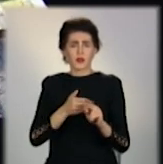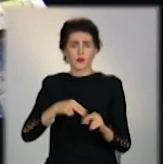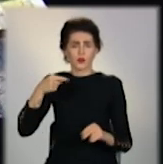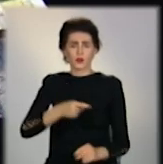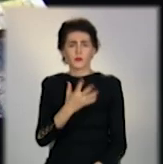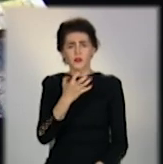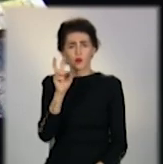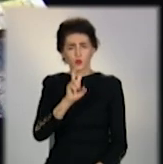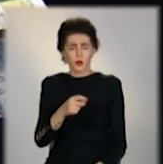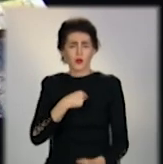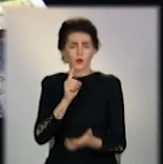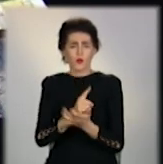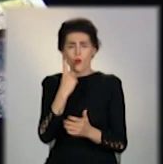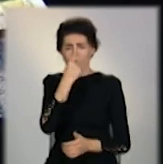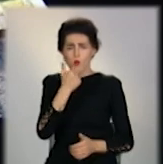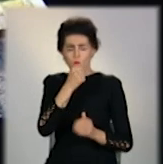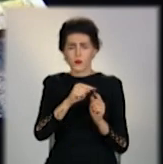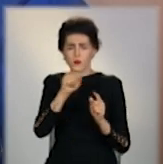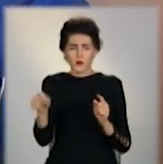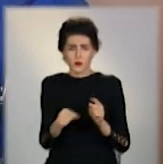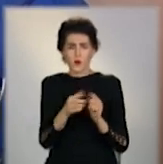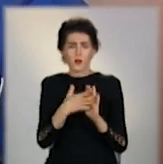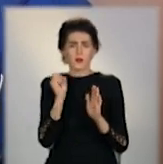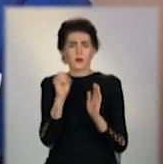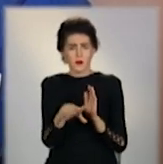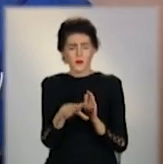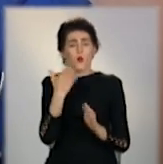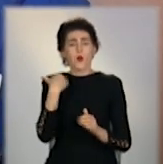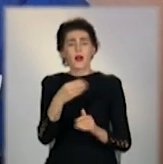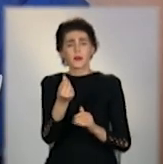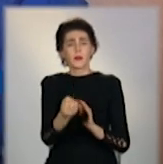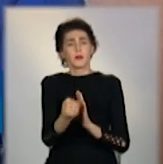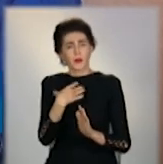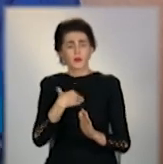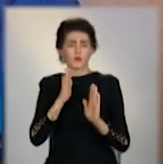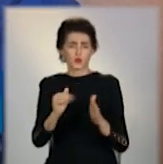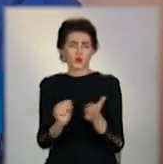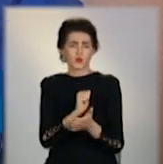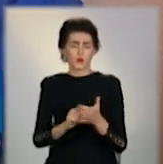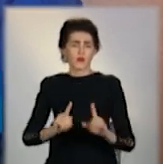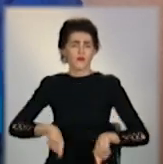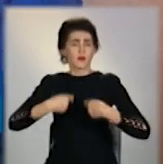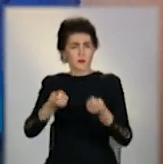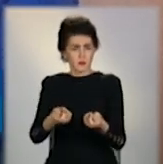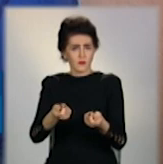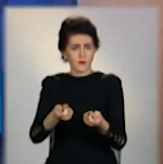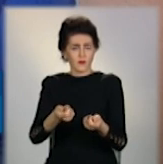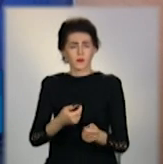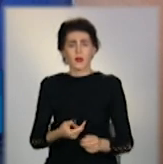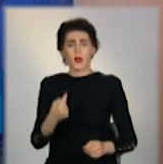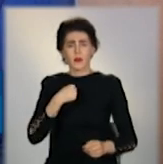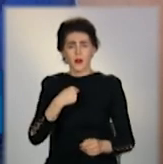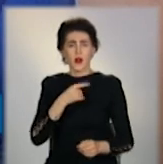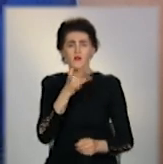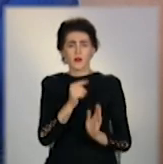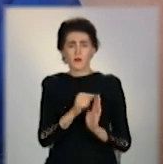течінні року я об'язана була їх віддати. І сказали, діньки віддадіть, ми вам вернем документи. Але я